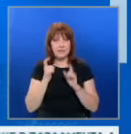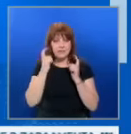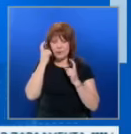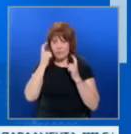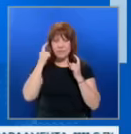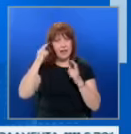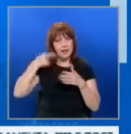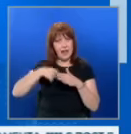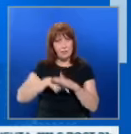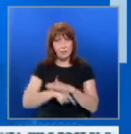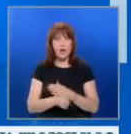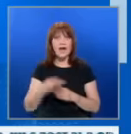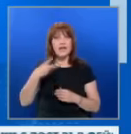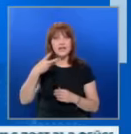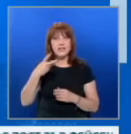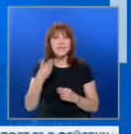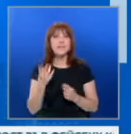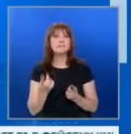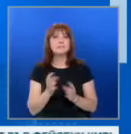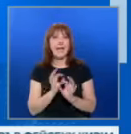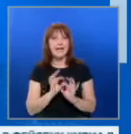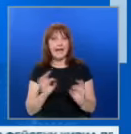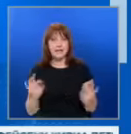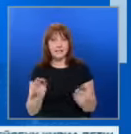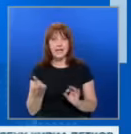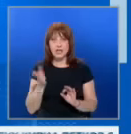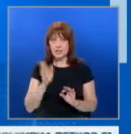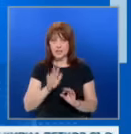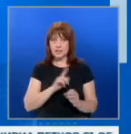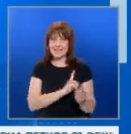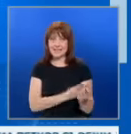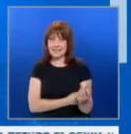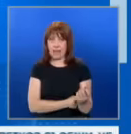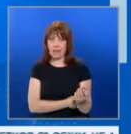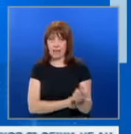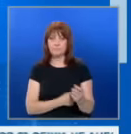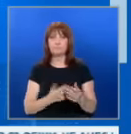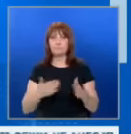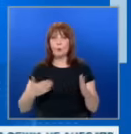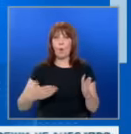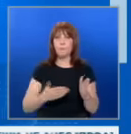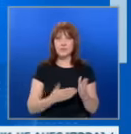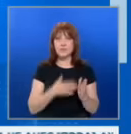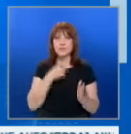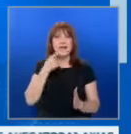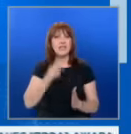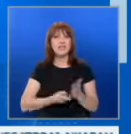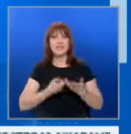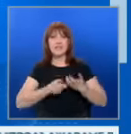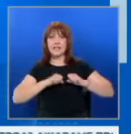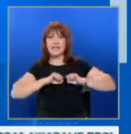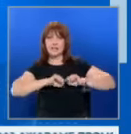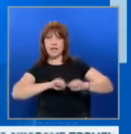в дълбочина и три неща са ясни. Че ще бъдат силна и градивна опозиция, най-твърдите защитници за